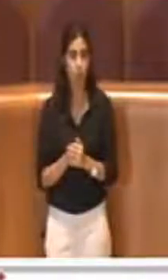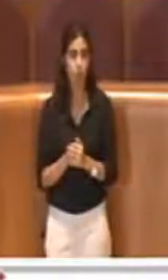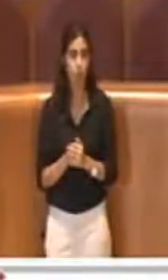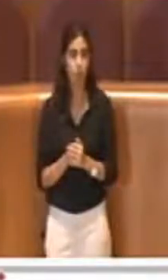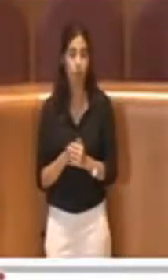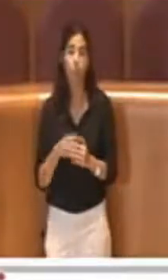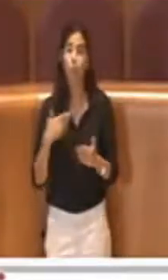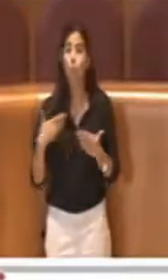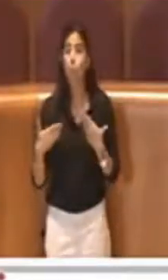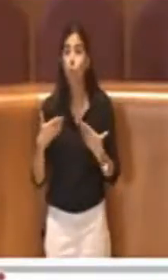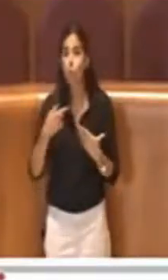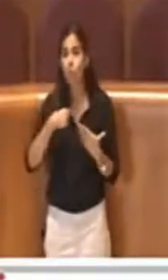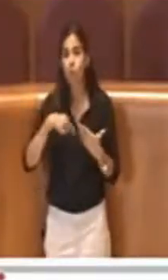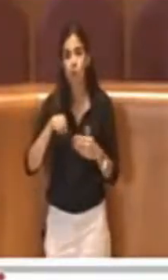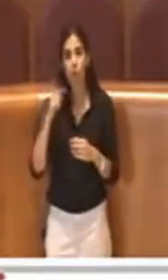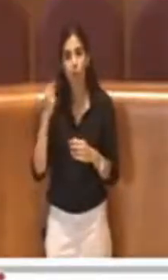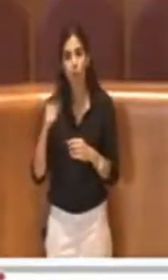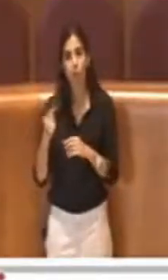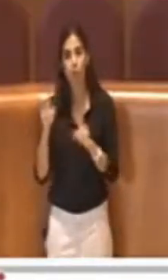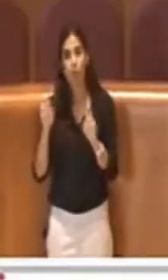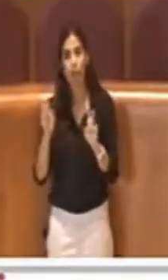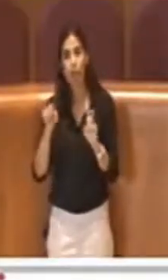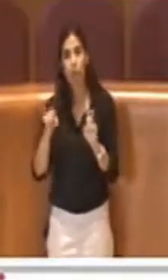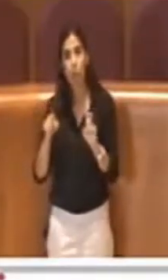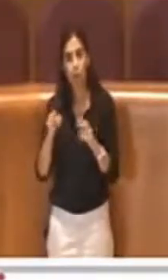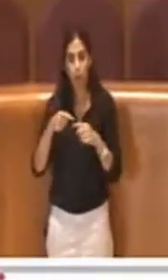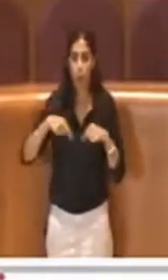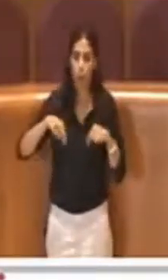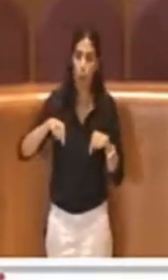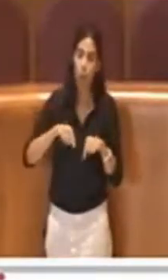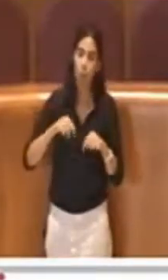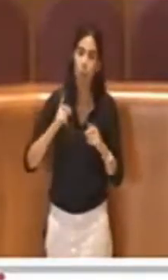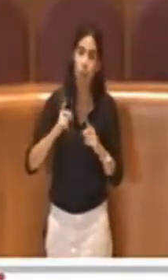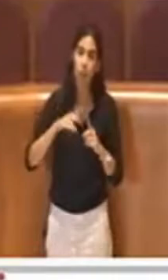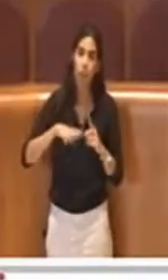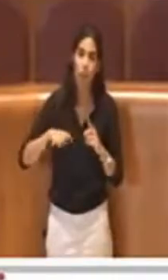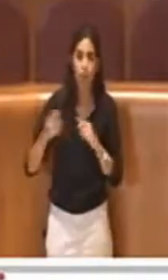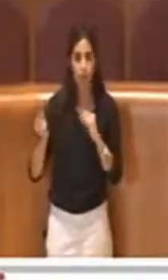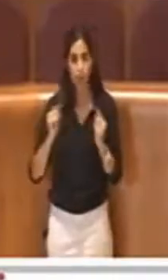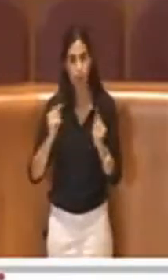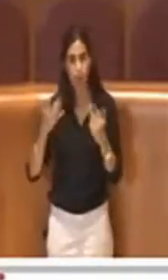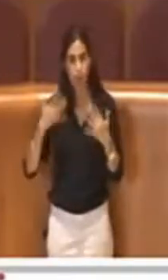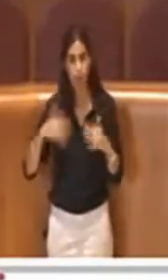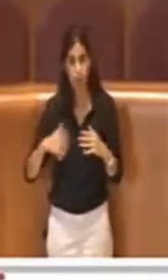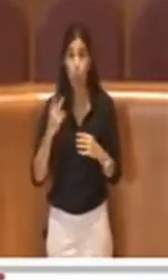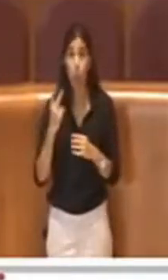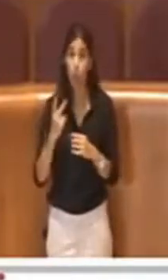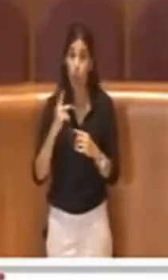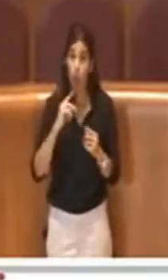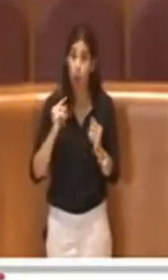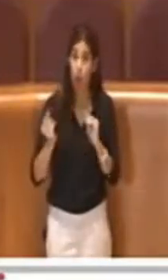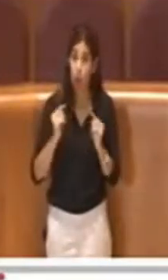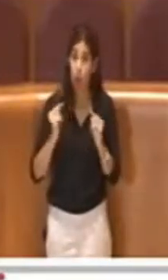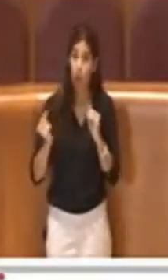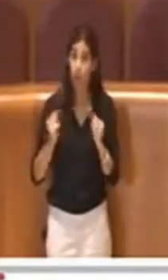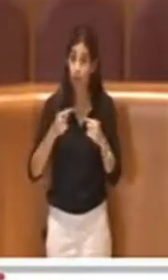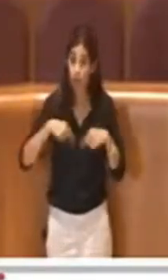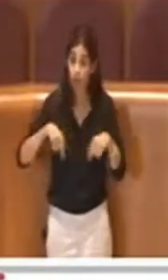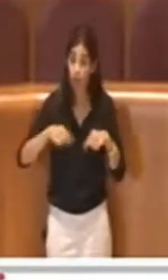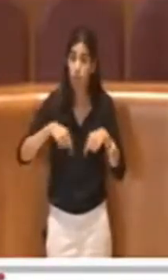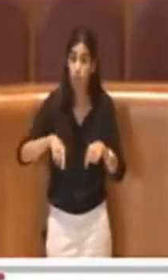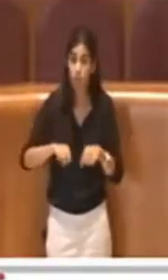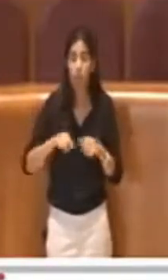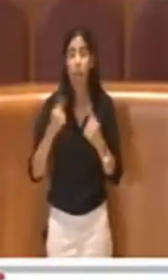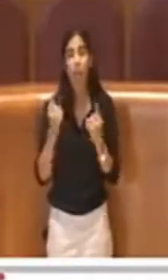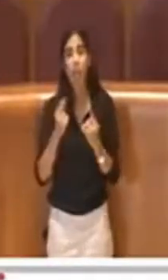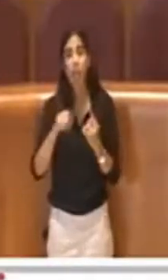questione in Commissione Ambiente, affrontandola ben due volte, aspettiamo la prossima conferenza di servizi per